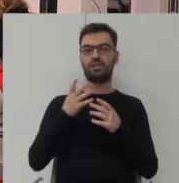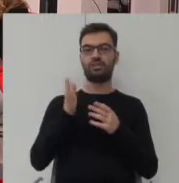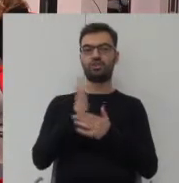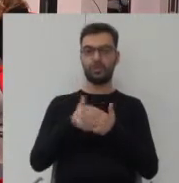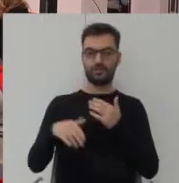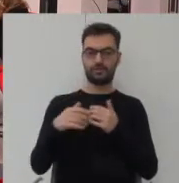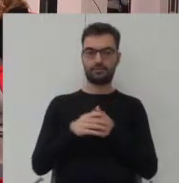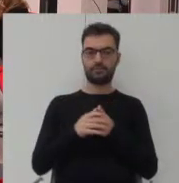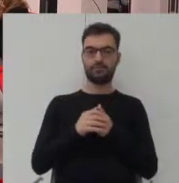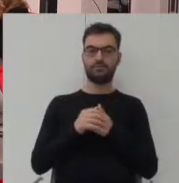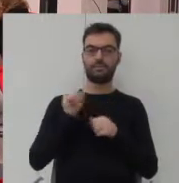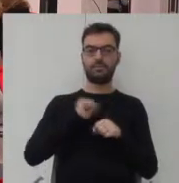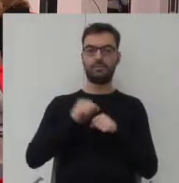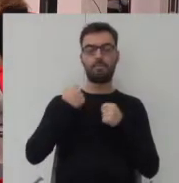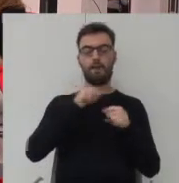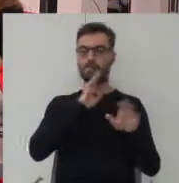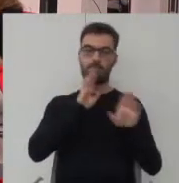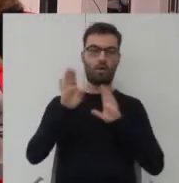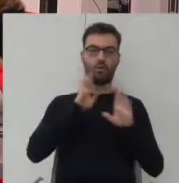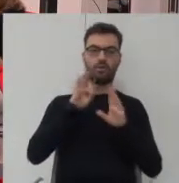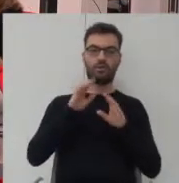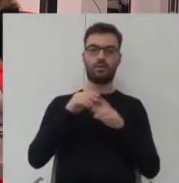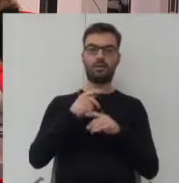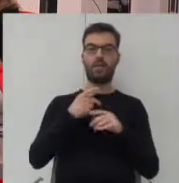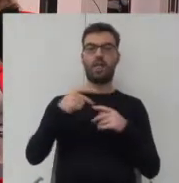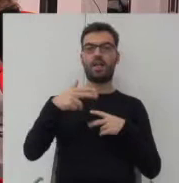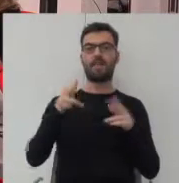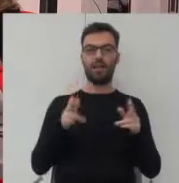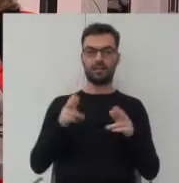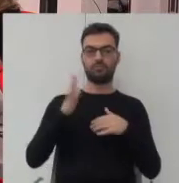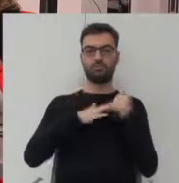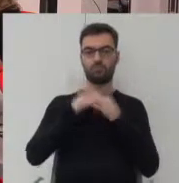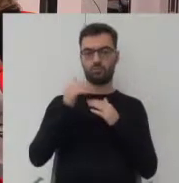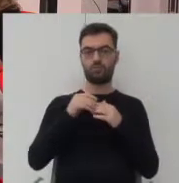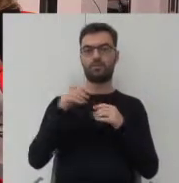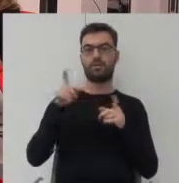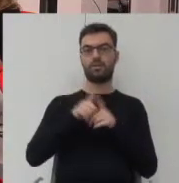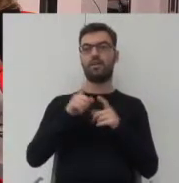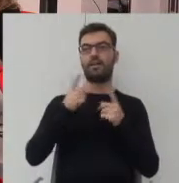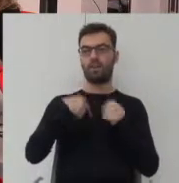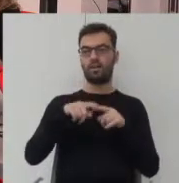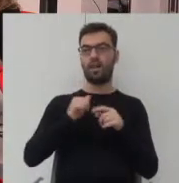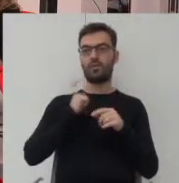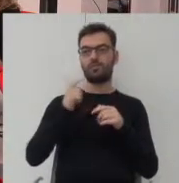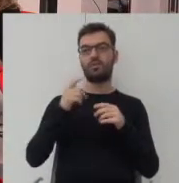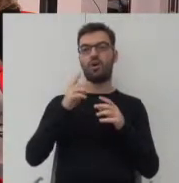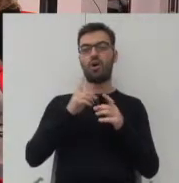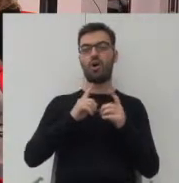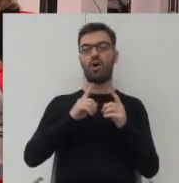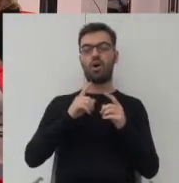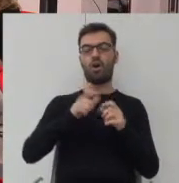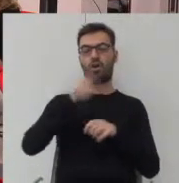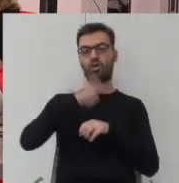Czyli mamy bardzo podobnej wielkości kwartały zabudowy. Realizowane także były to wówczas osiedle grodzone i one takie